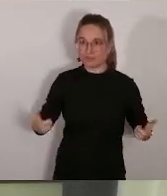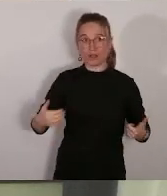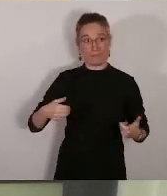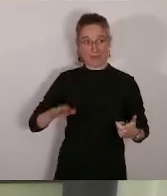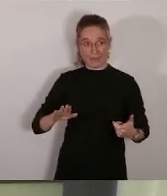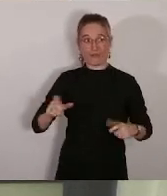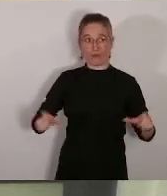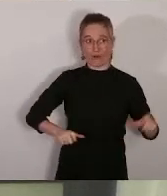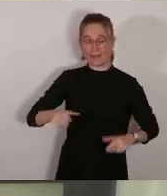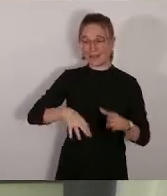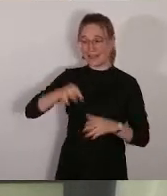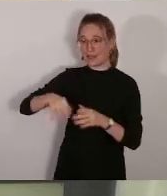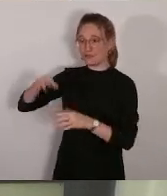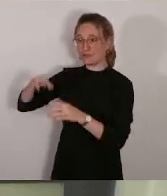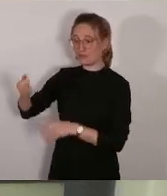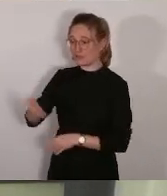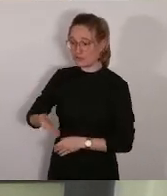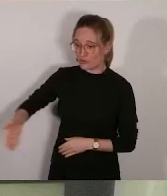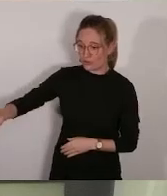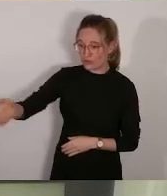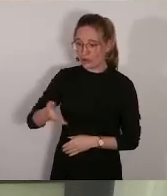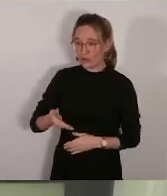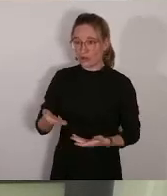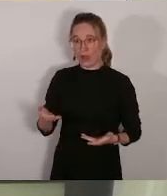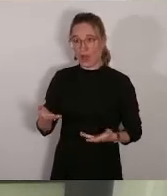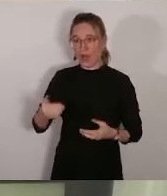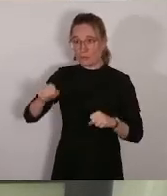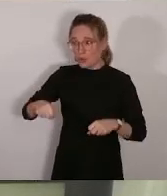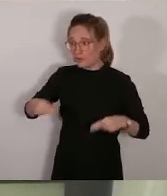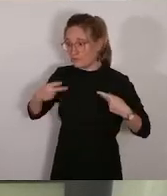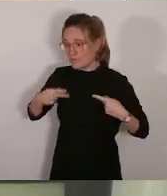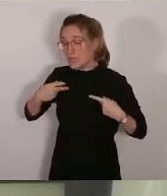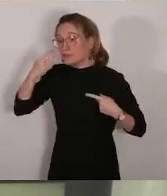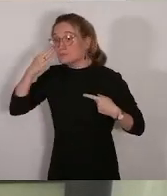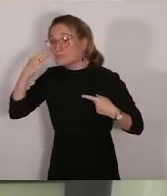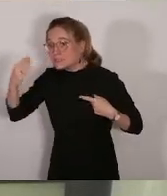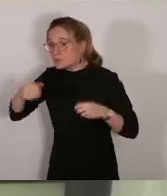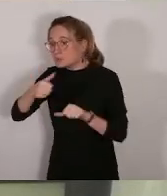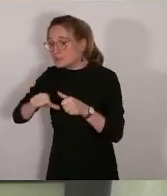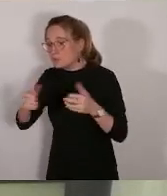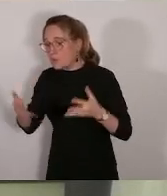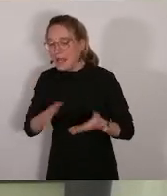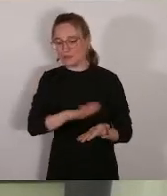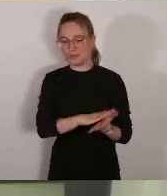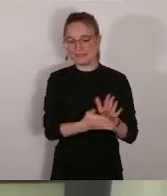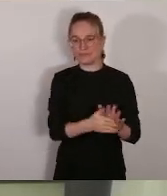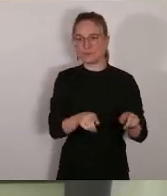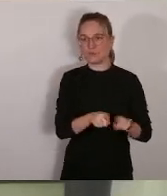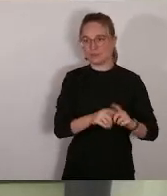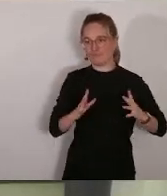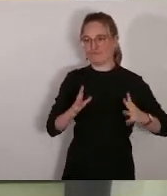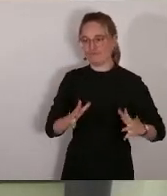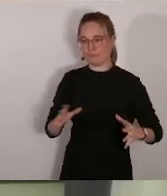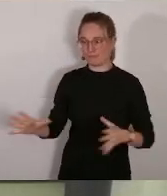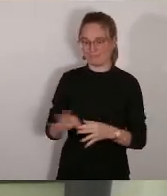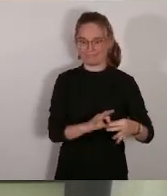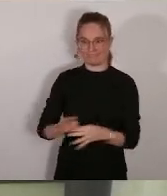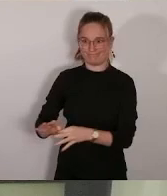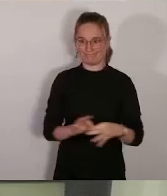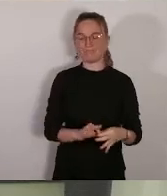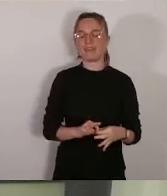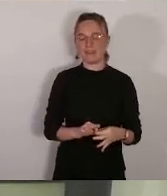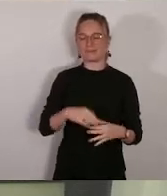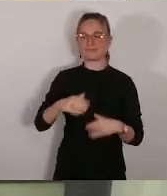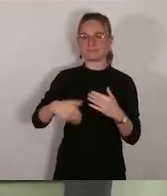les associatifs d'un côté s'engagent, d'autre côté les élus. Je voudrais remercier mes trois collègues comme vous l'avez fait parce que c'est important. Autrement,